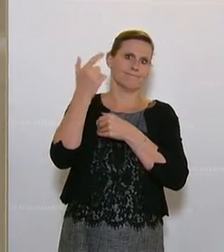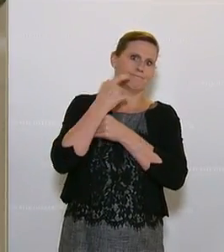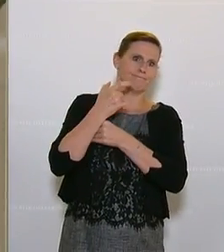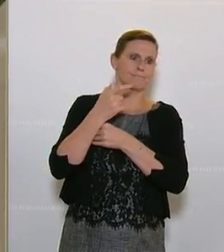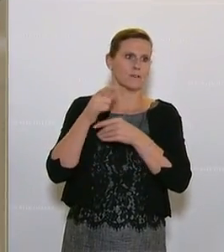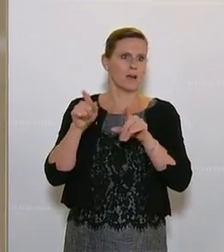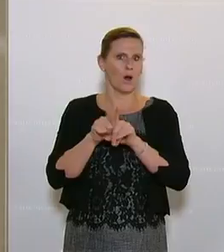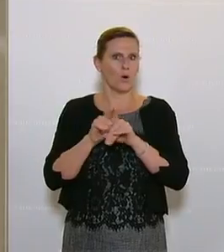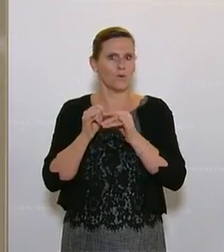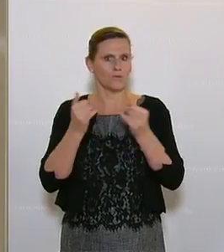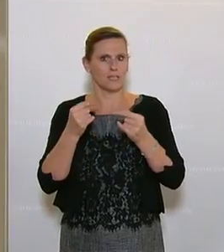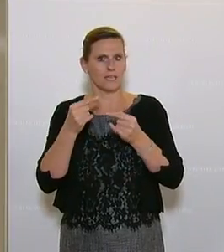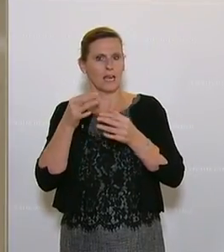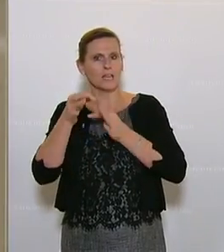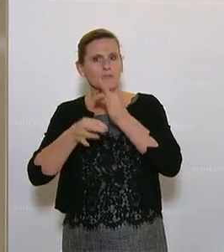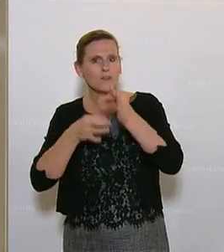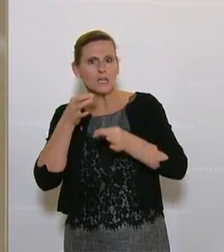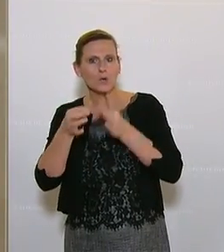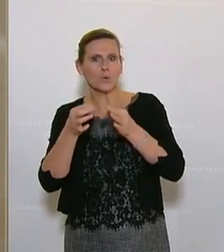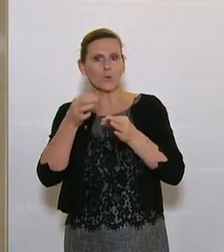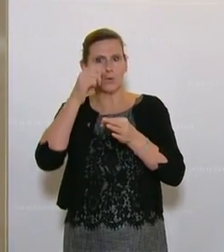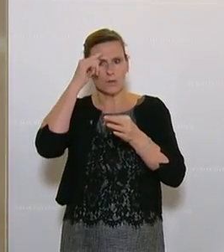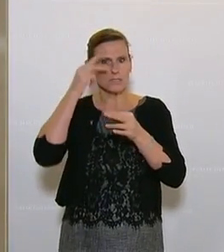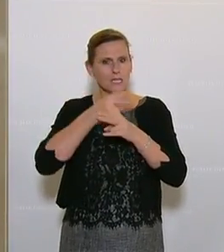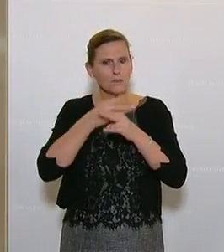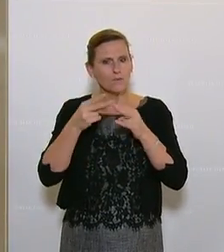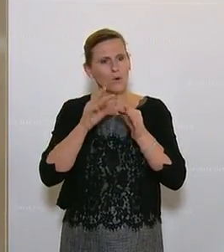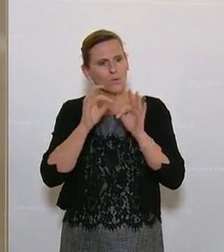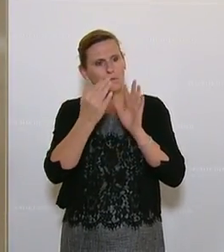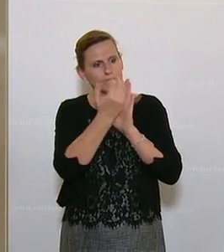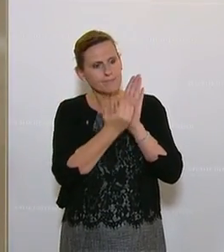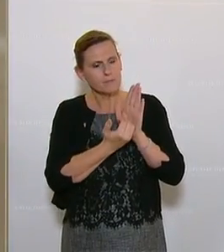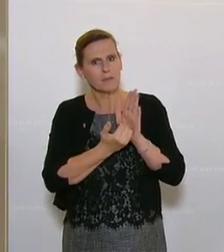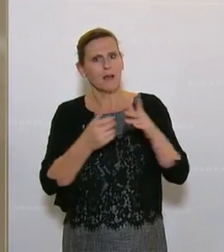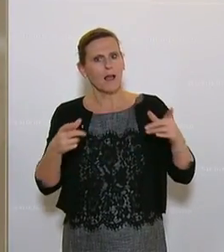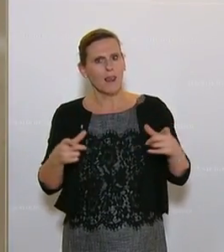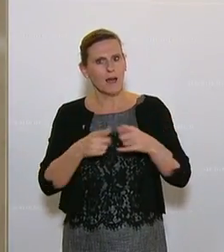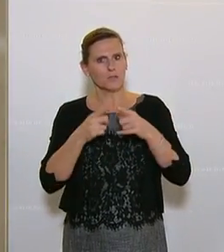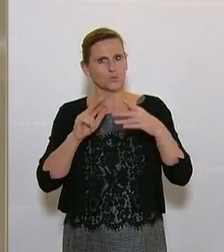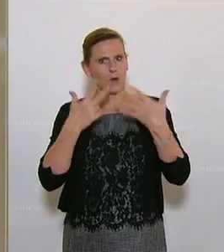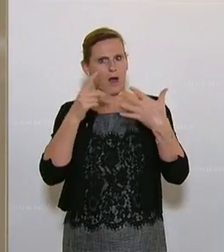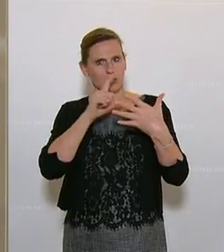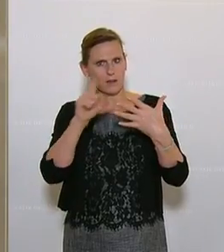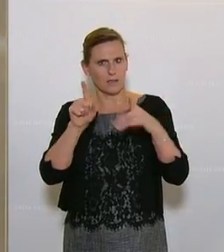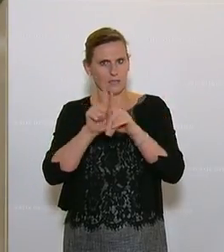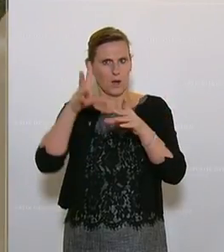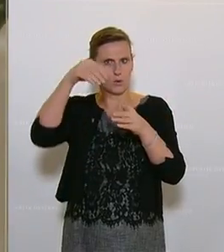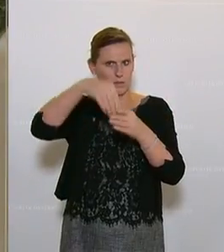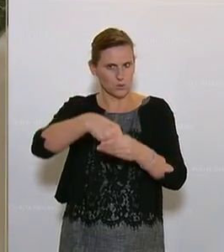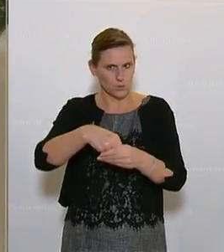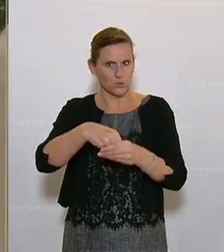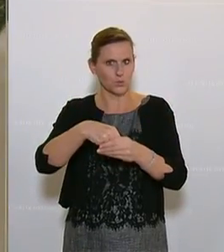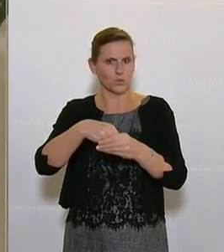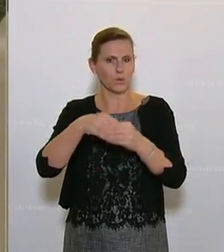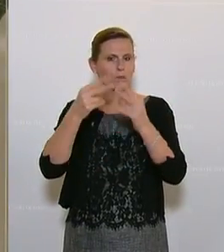beschleunigt. Es ist eine sinnvolle und gute Neuregelung, dass wir jetzt die Leistungen der achten Klasse einbeziehen. Das ist eine